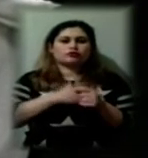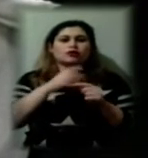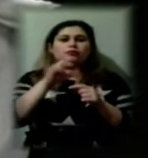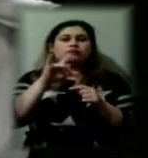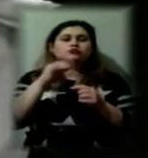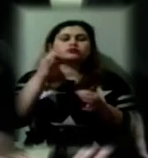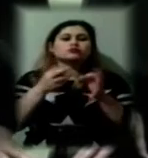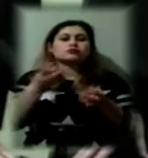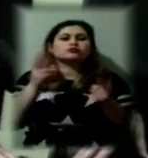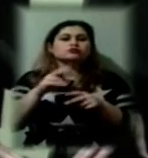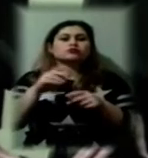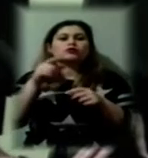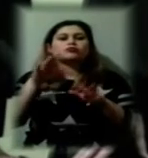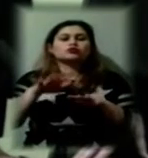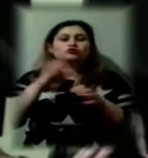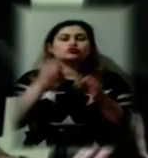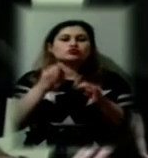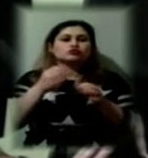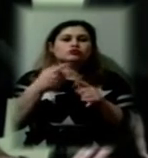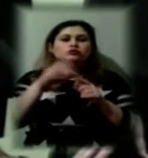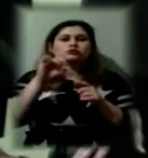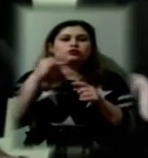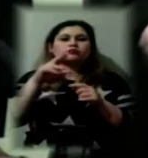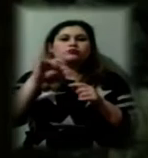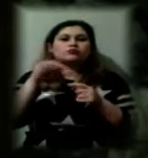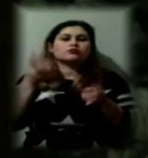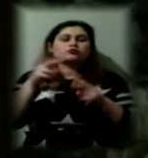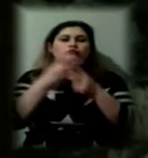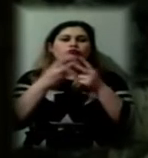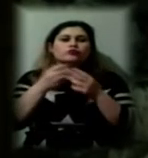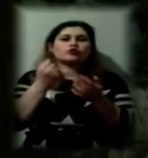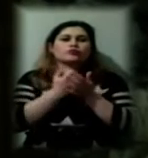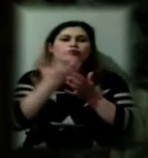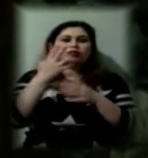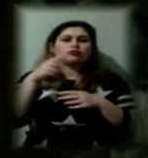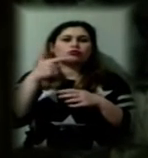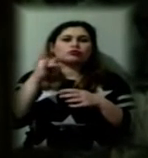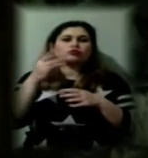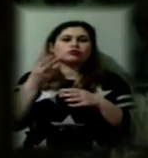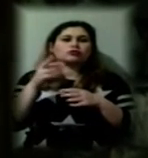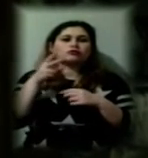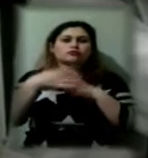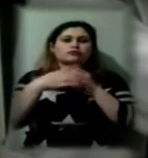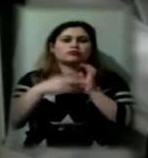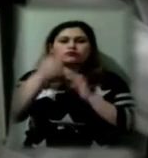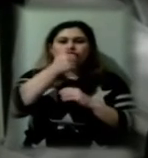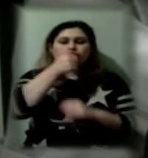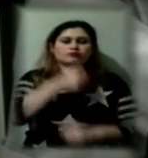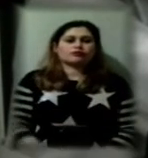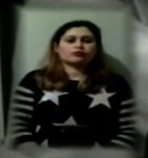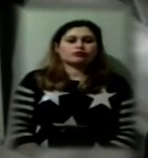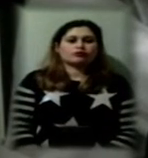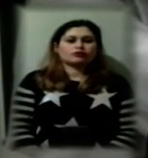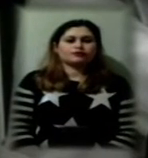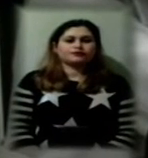рішення міського суду і Сергій Передирій залишиться під вартою до 5 грудня 2019 року. Аліна Олефір, Владислав Купрєєв,